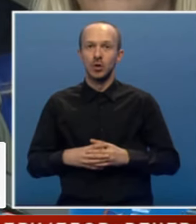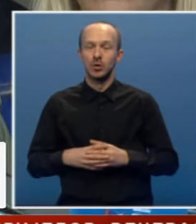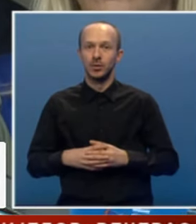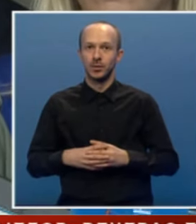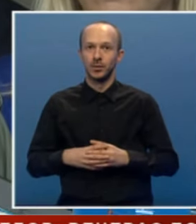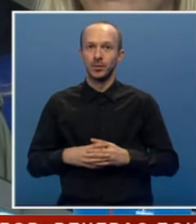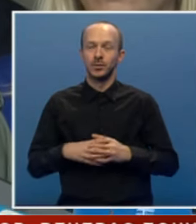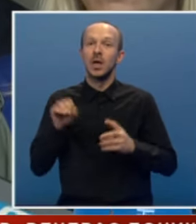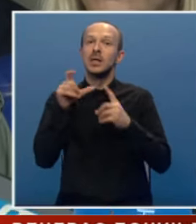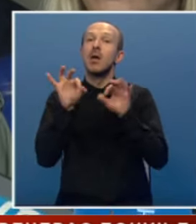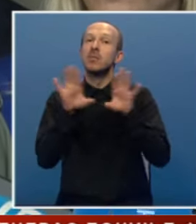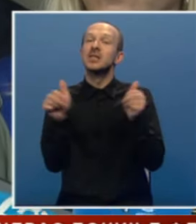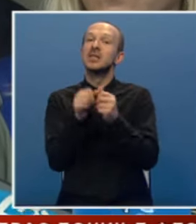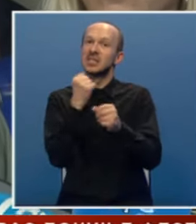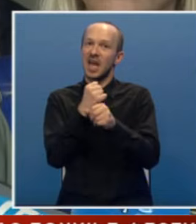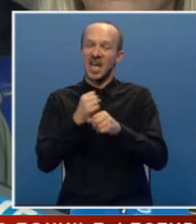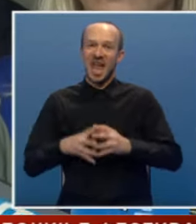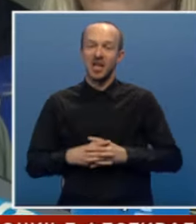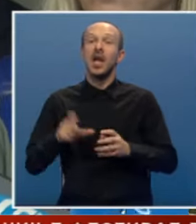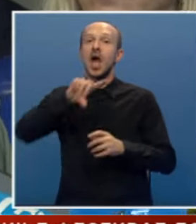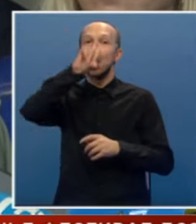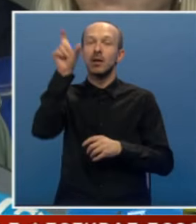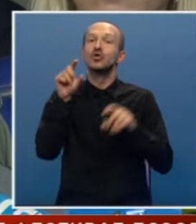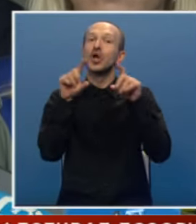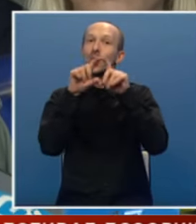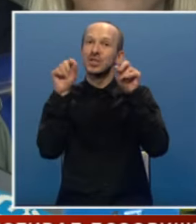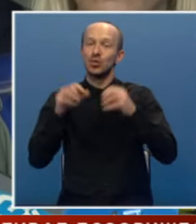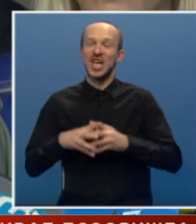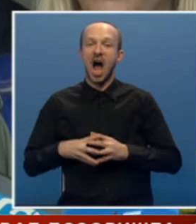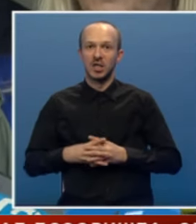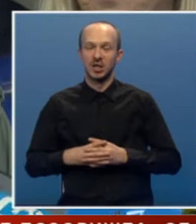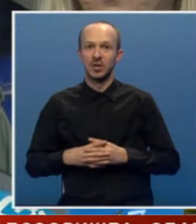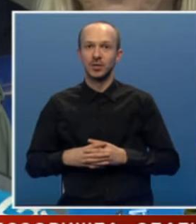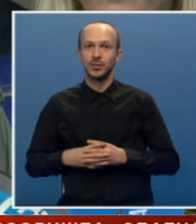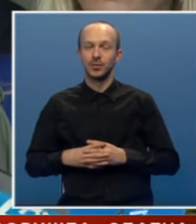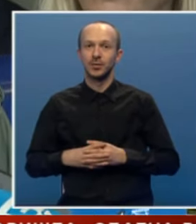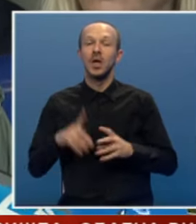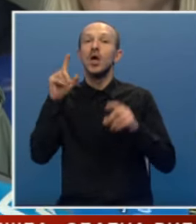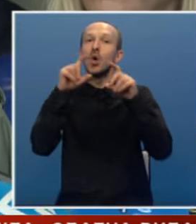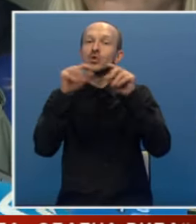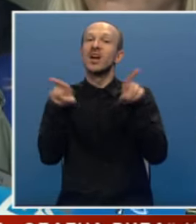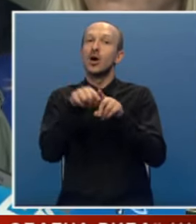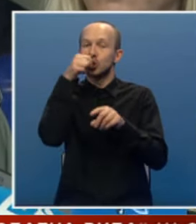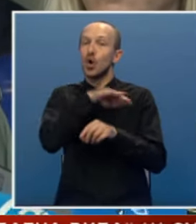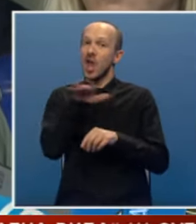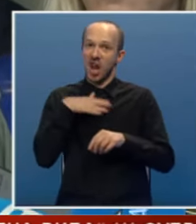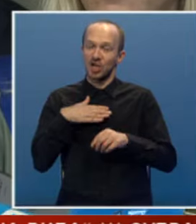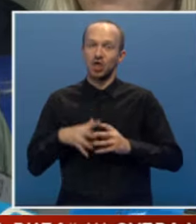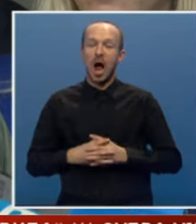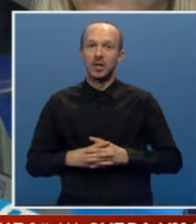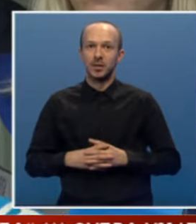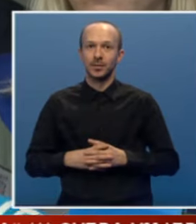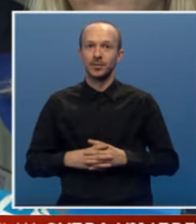da se bez saradnje republičkih ustatova, institucija i ustanova kao što je naša,